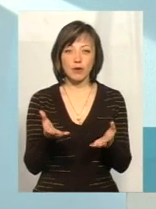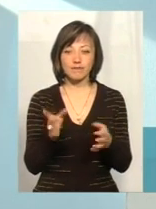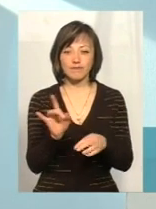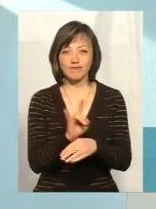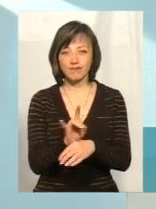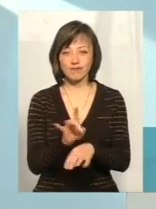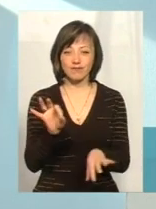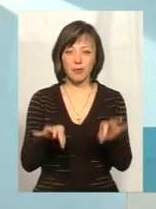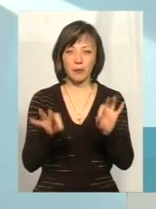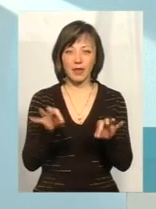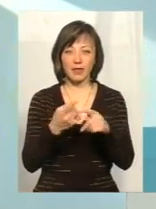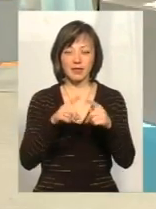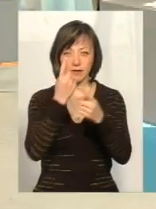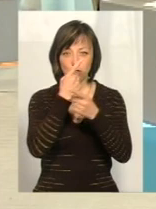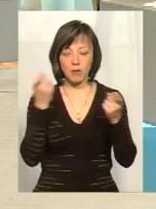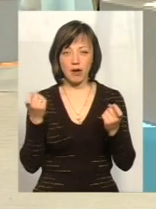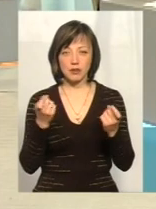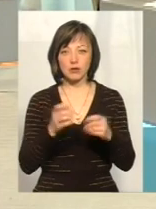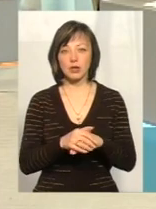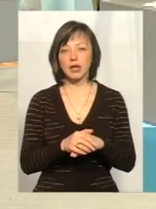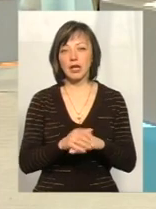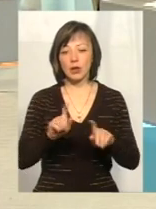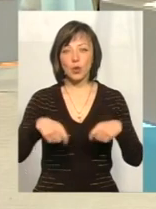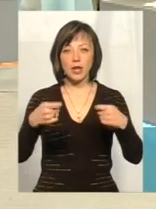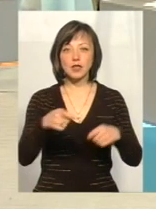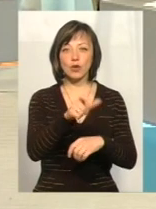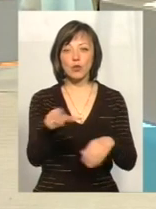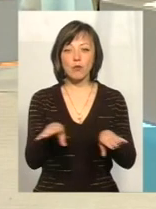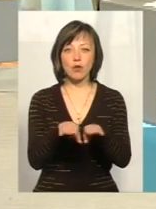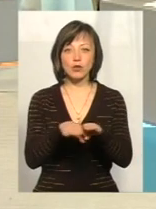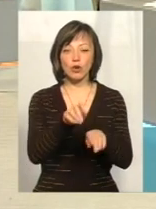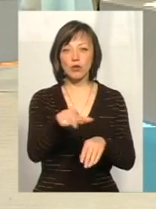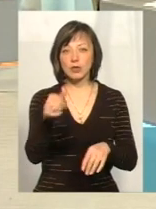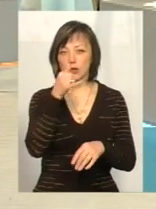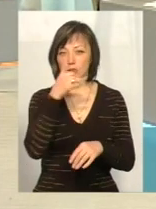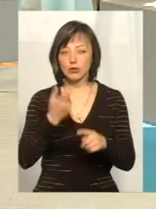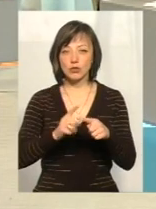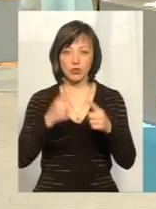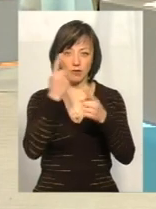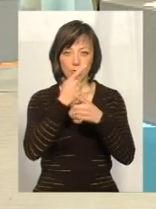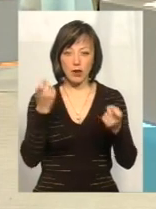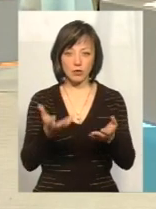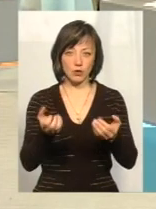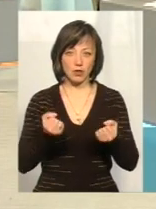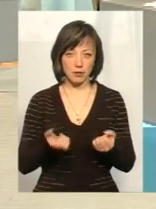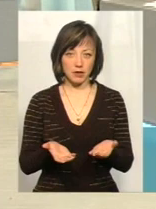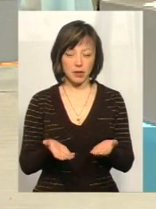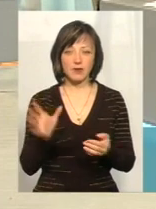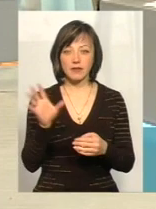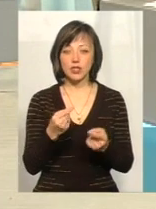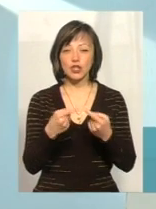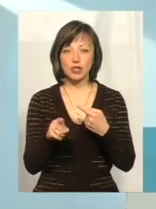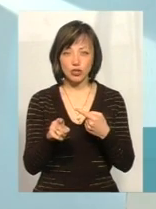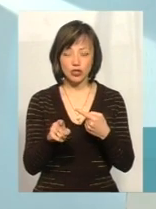цією інформацією і донесення людям, що ніби люди не можуть цю інформацію отримати. Всі